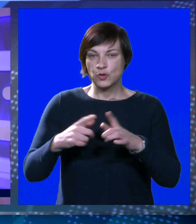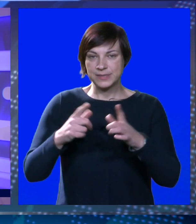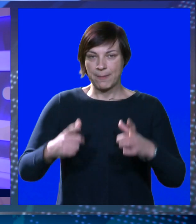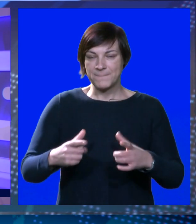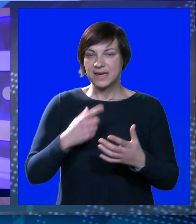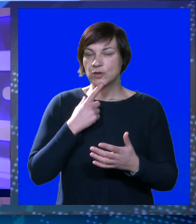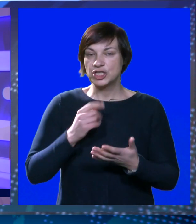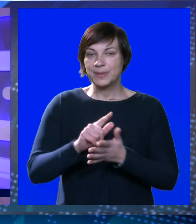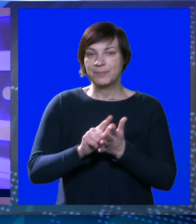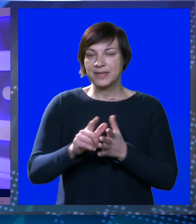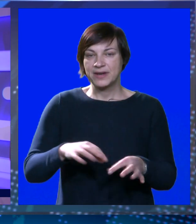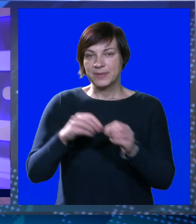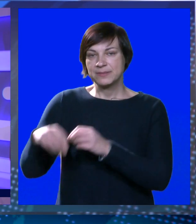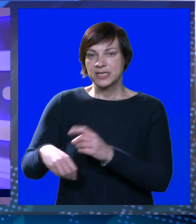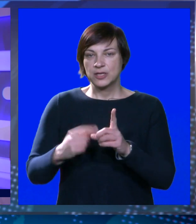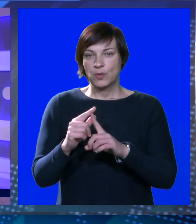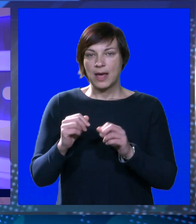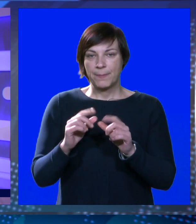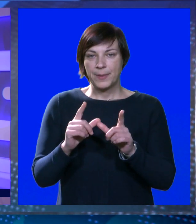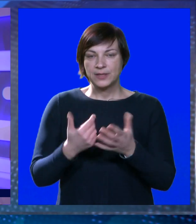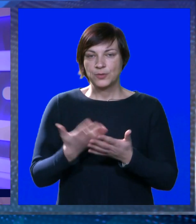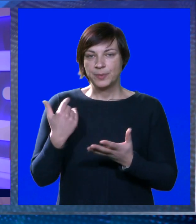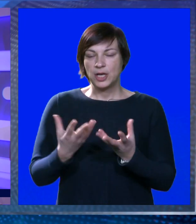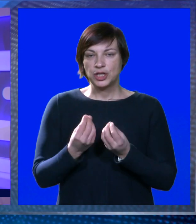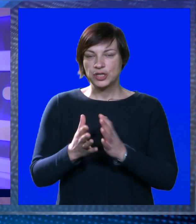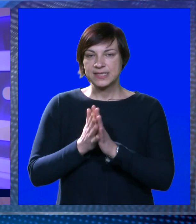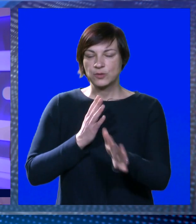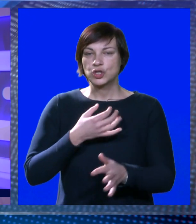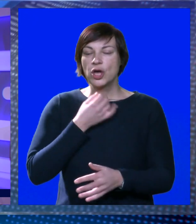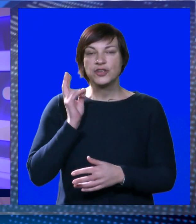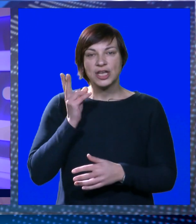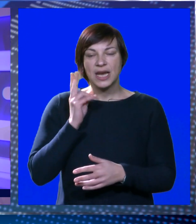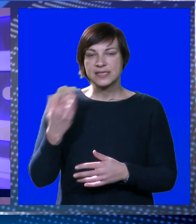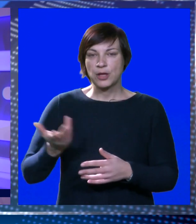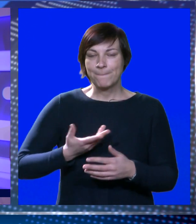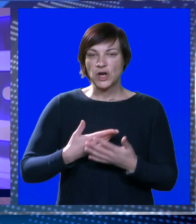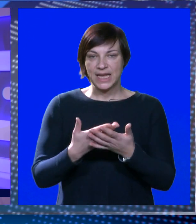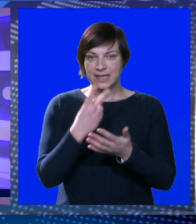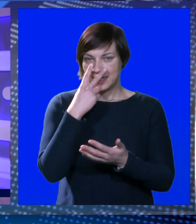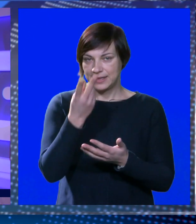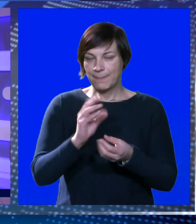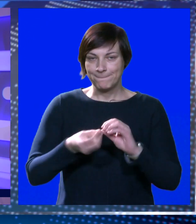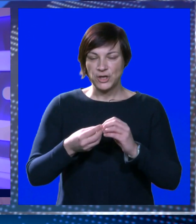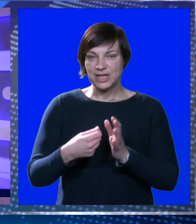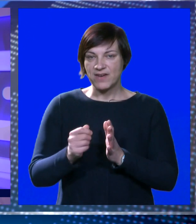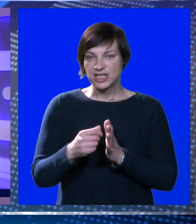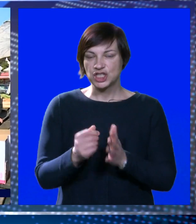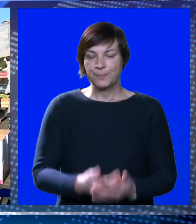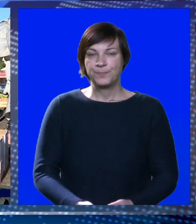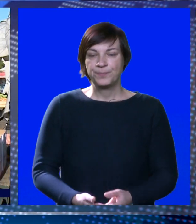banaka koji će biti privremeno smješteni u lapadu. Bilo je dosta gužvovito i glasno. Donosimo reakcije prodavača.